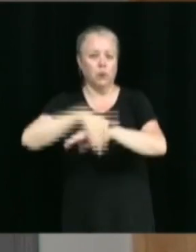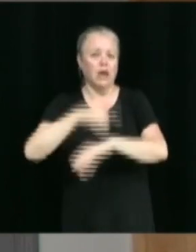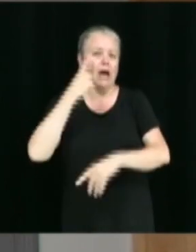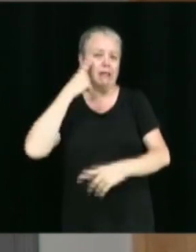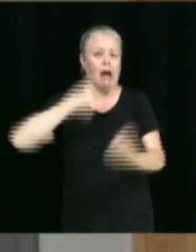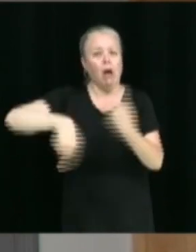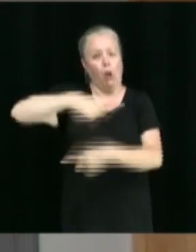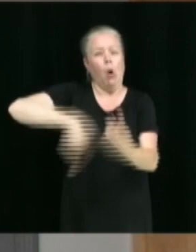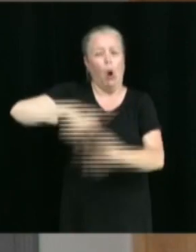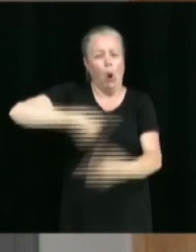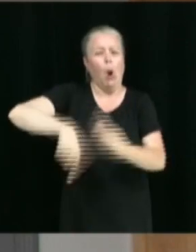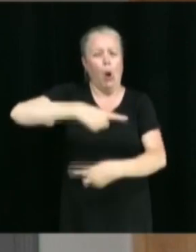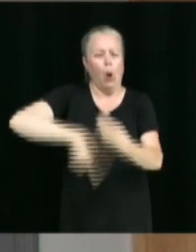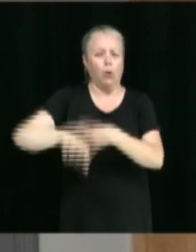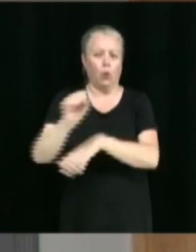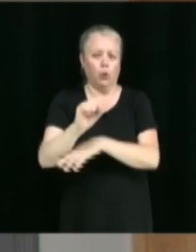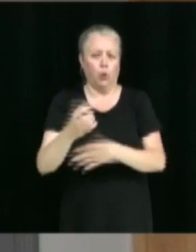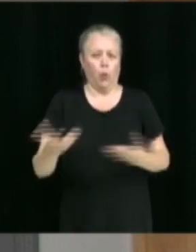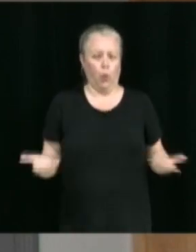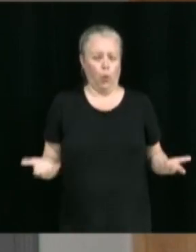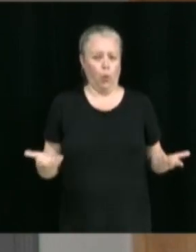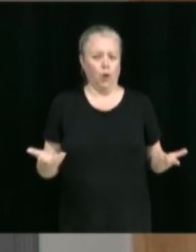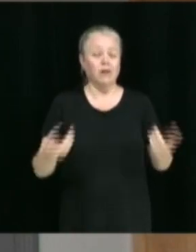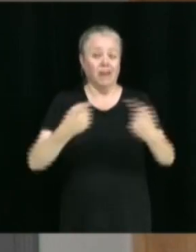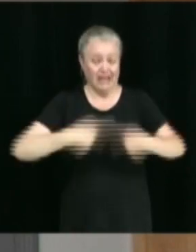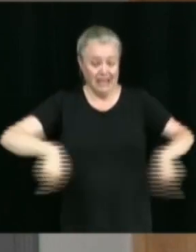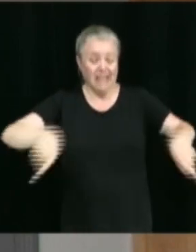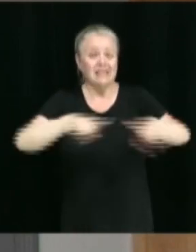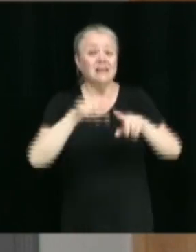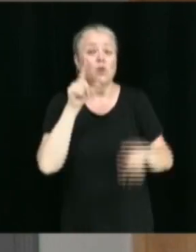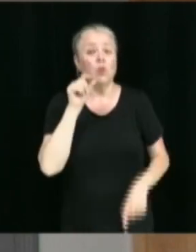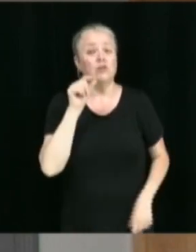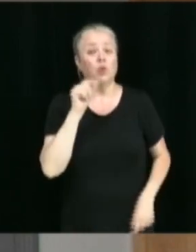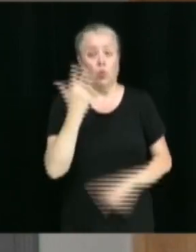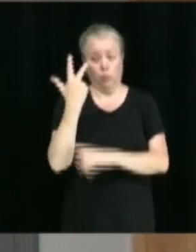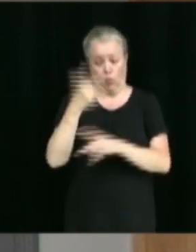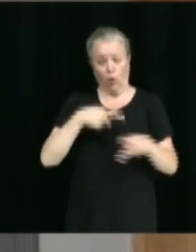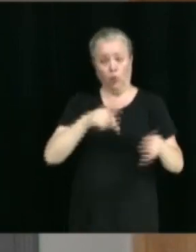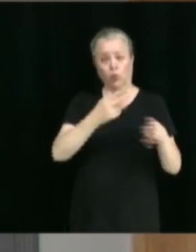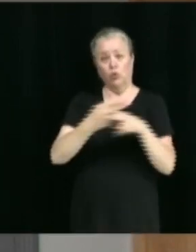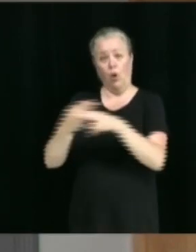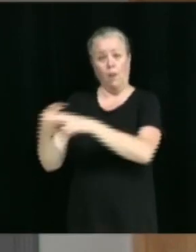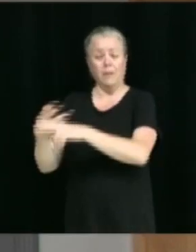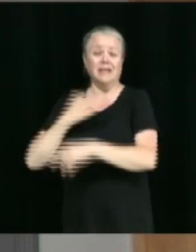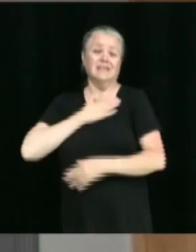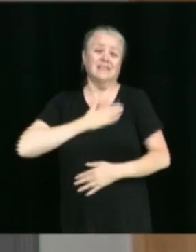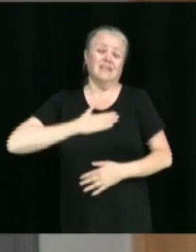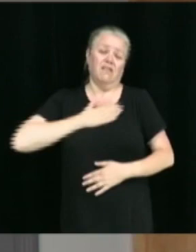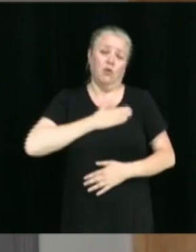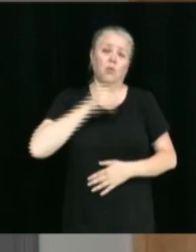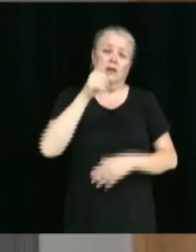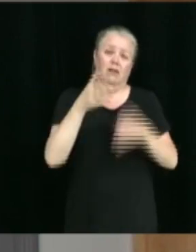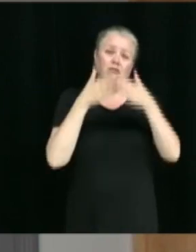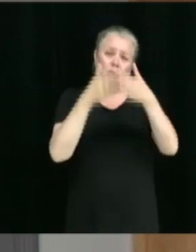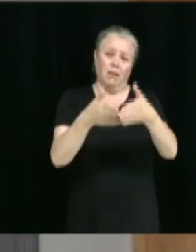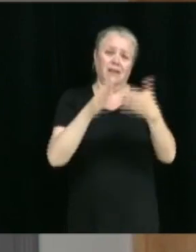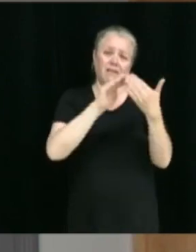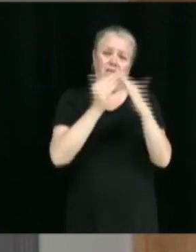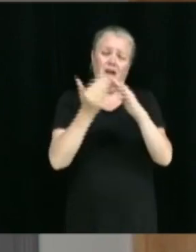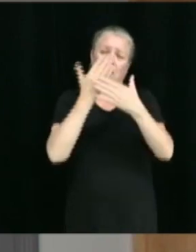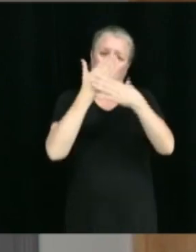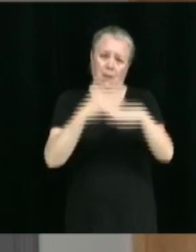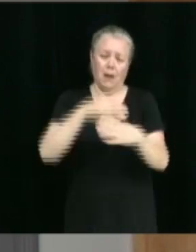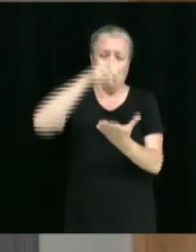demande, les citoyens du quartier des Oiseaux, particulièrement les trois rues que je vous ai nommées, de nous donner un plan concret avec